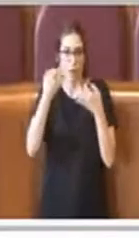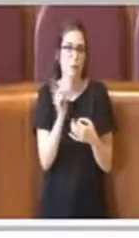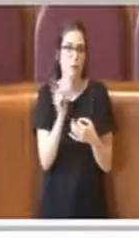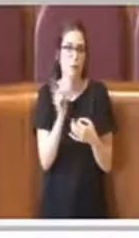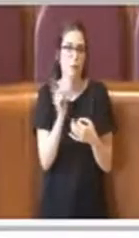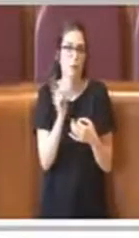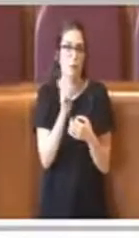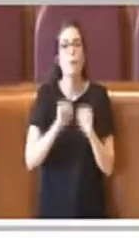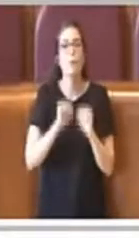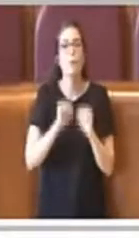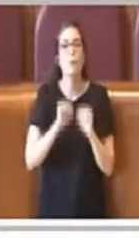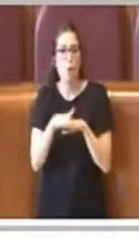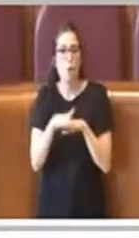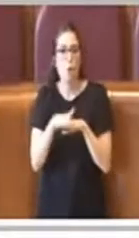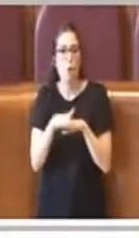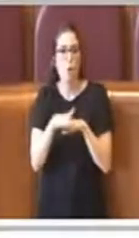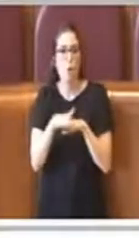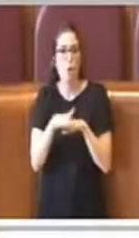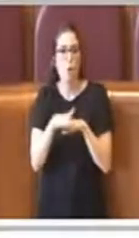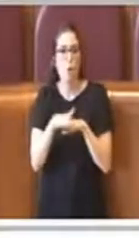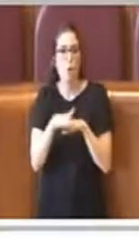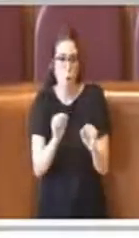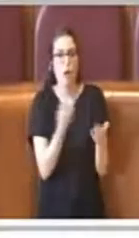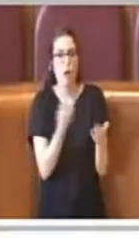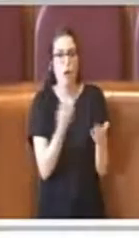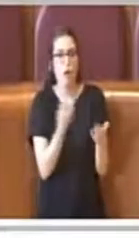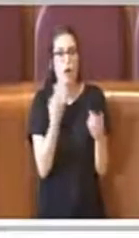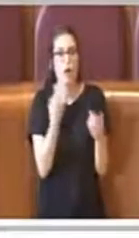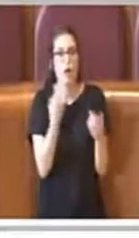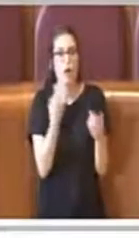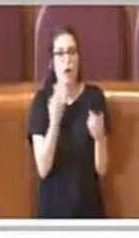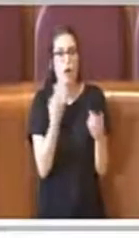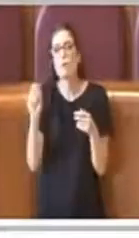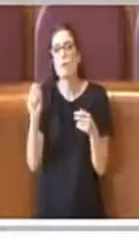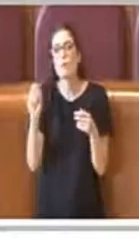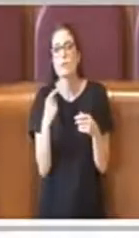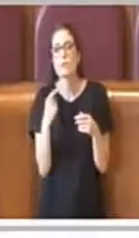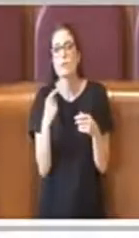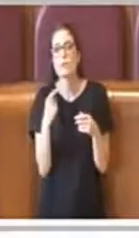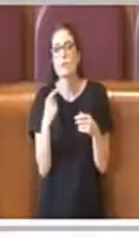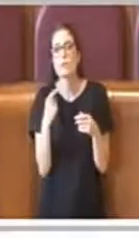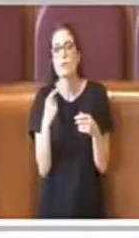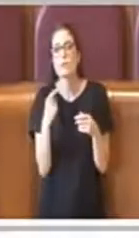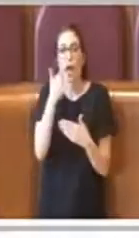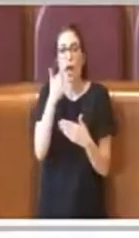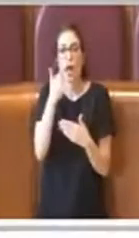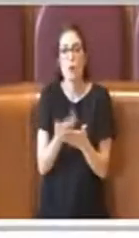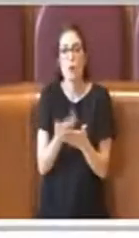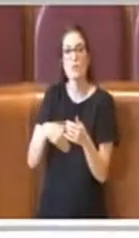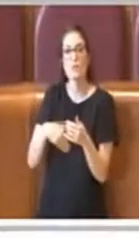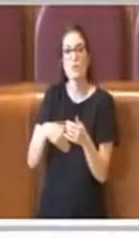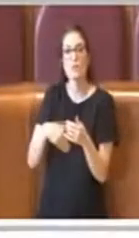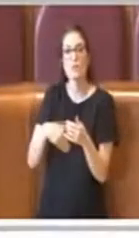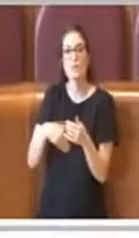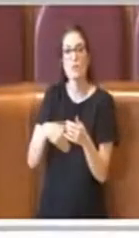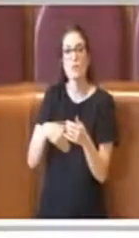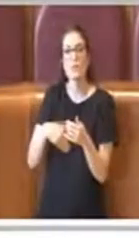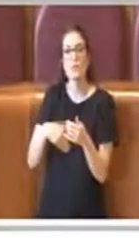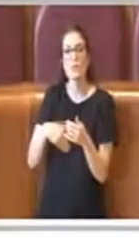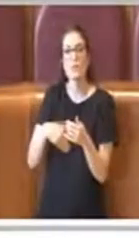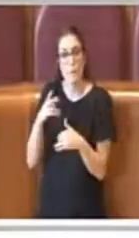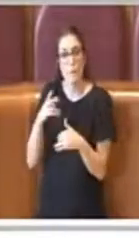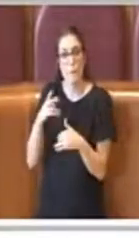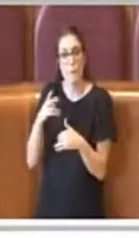informale chiaramente, chi ne vorrà poi usufruire lo potrà fare, proprio per velocizzare quel processo di adeguamento che giustamente il